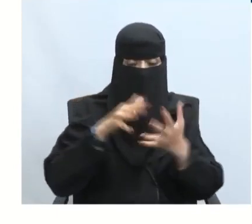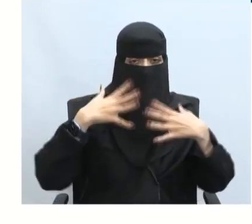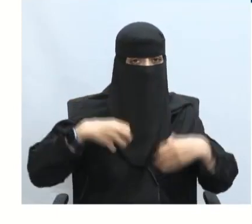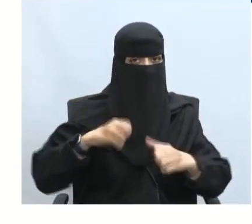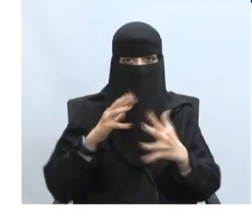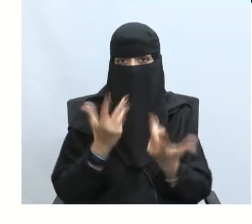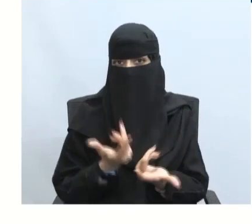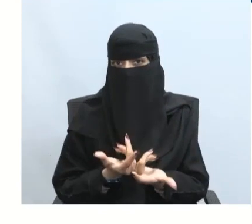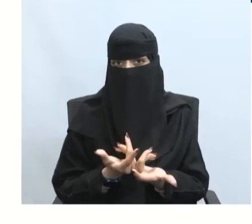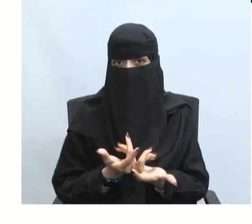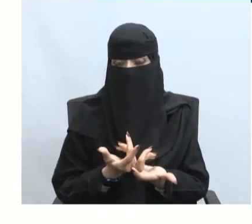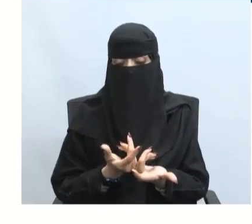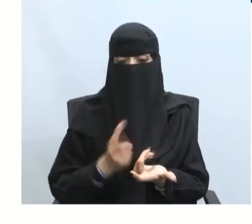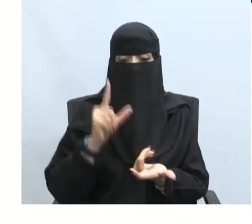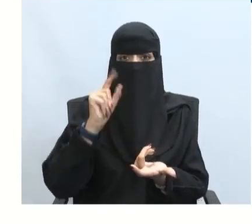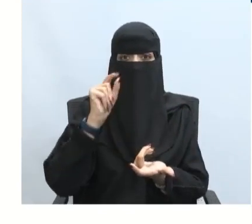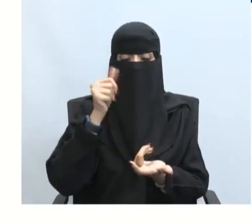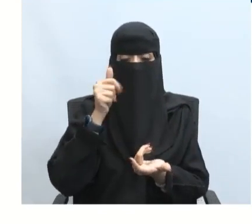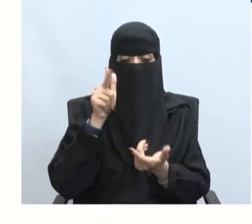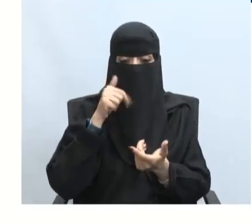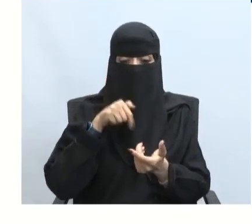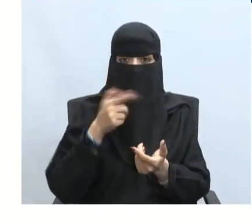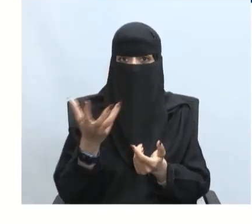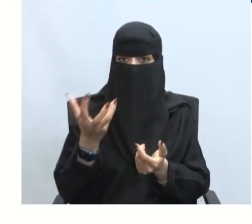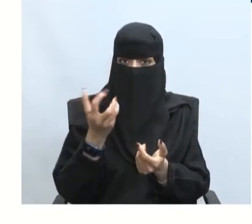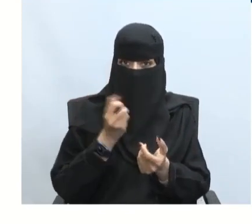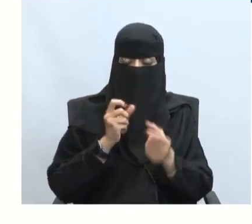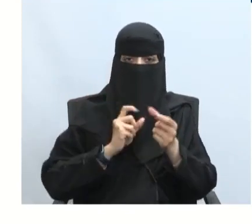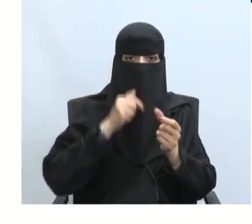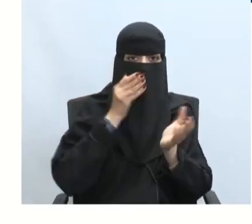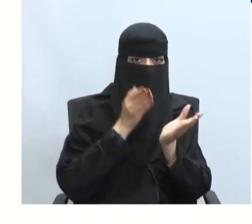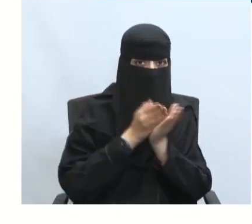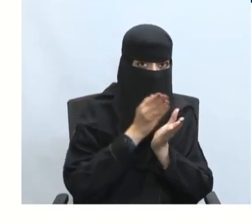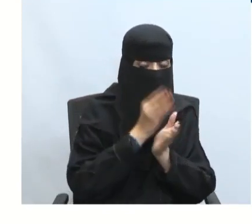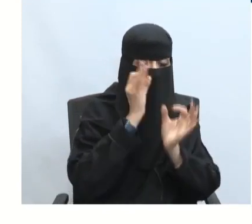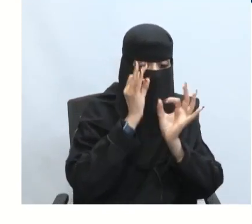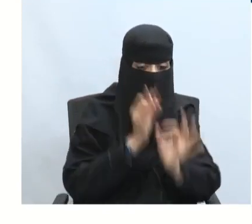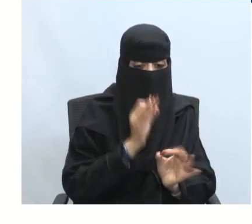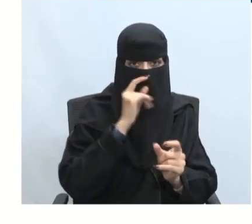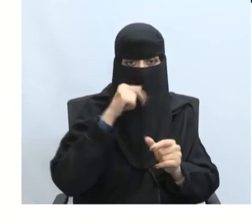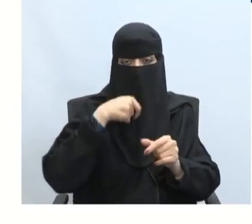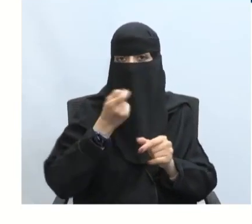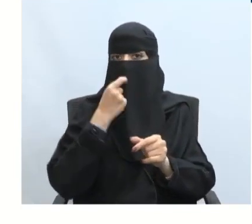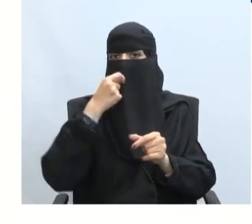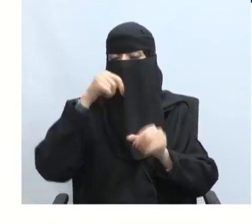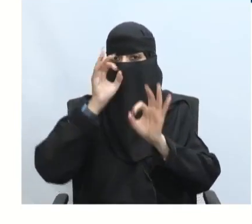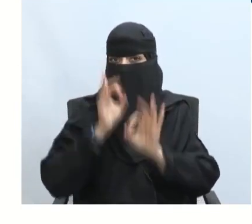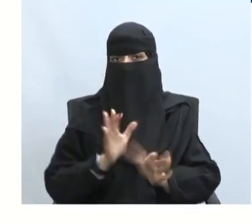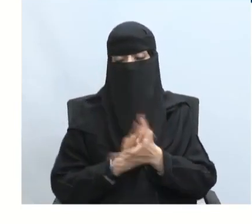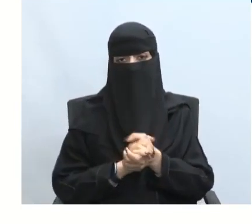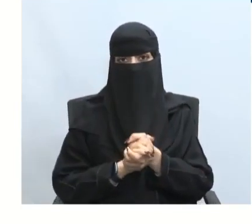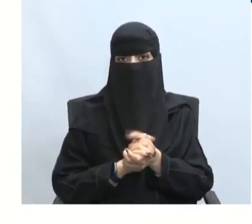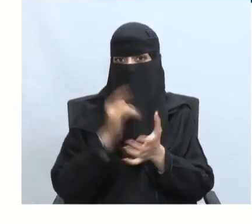بارك الله فيكم من أوجه الاختلاف تحتاج للتدابير وعلاجات طبية